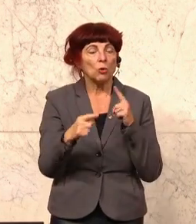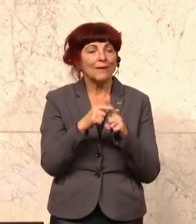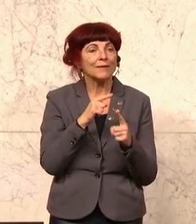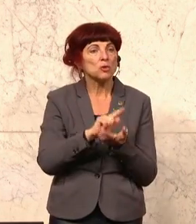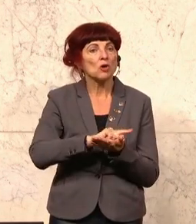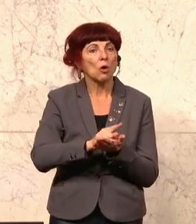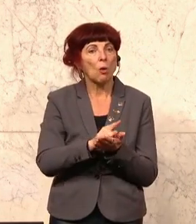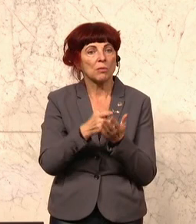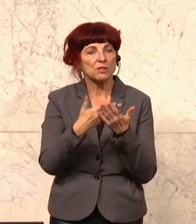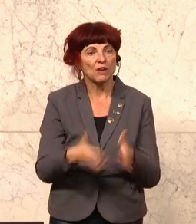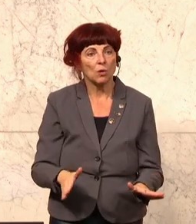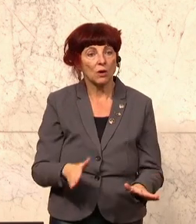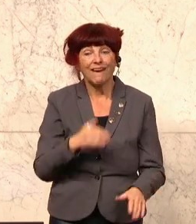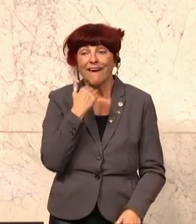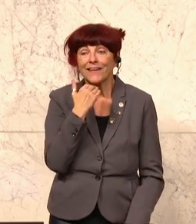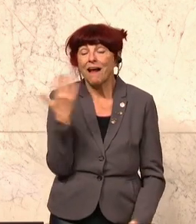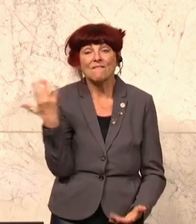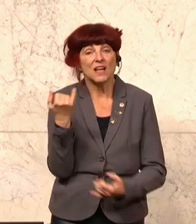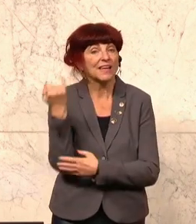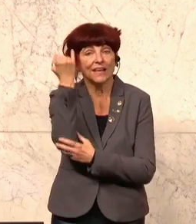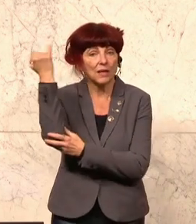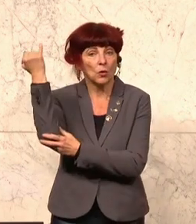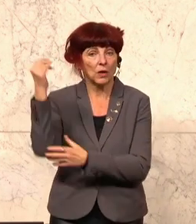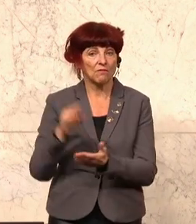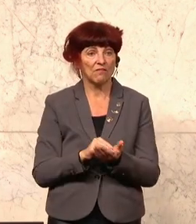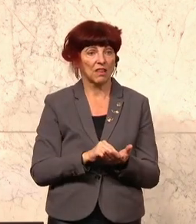Ideologie, Herkunft oder Haltung hier argumentiert wird.